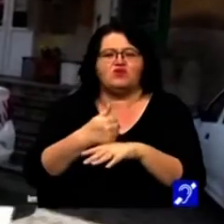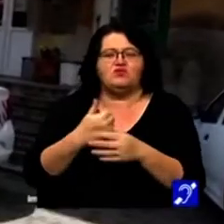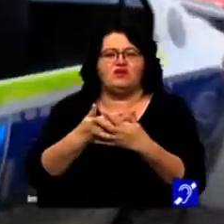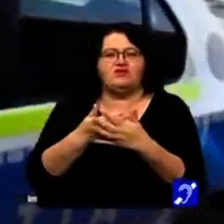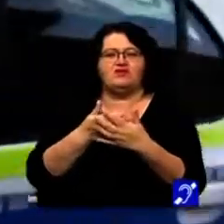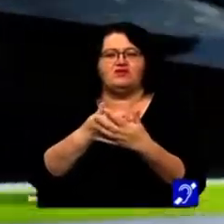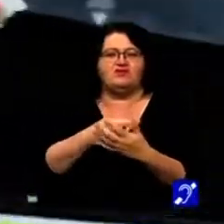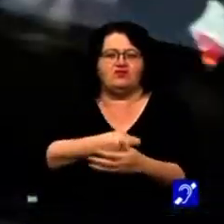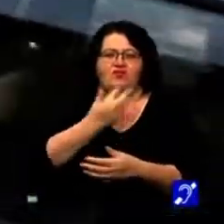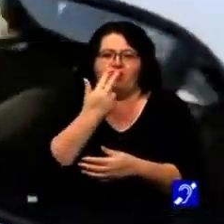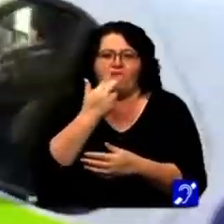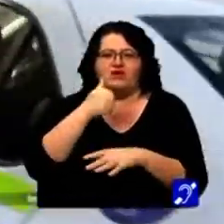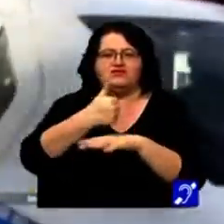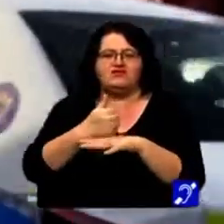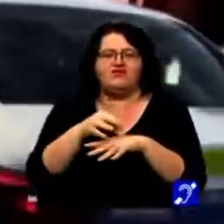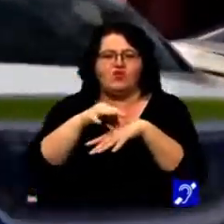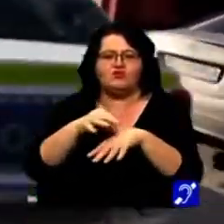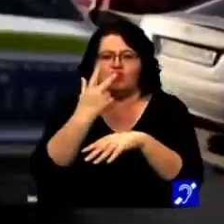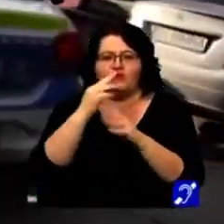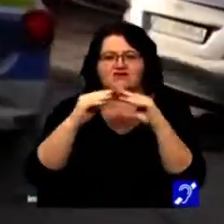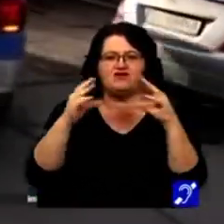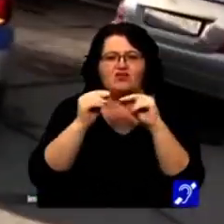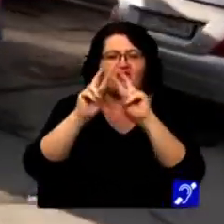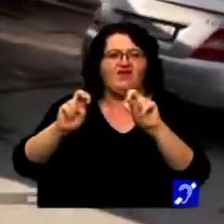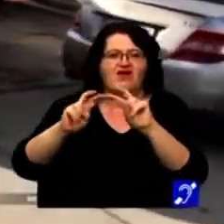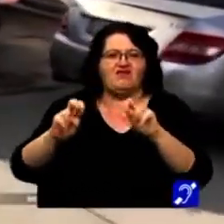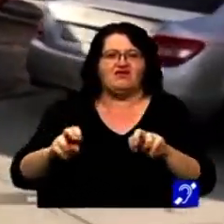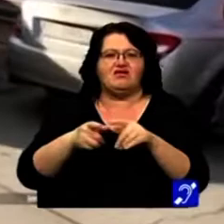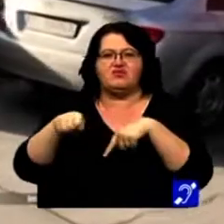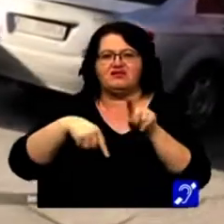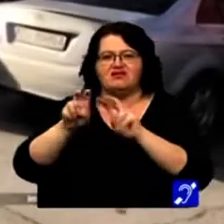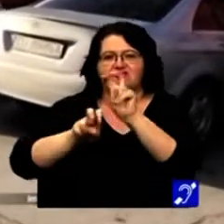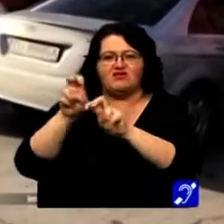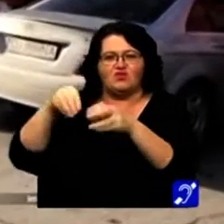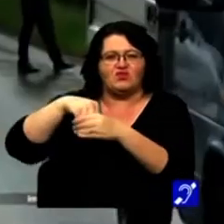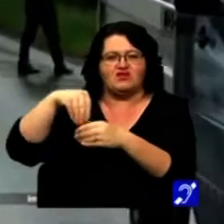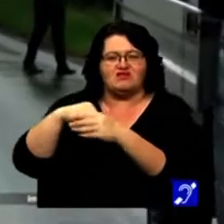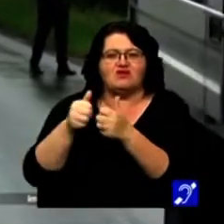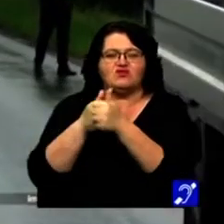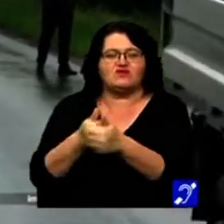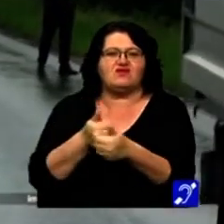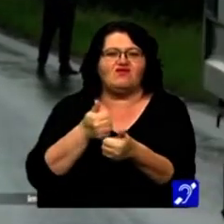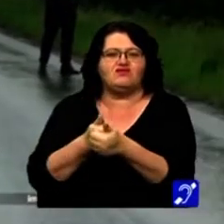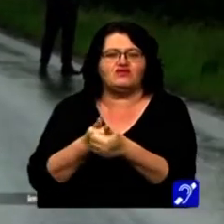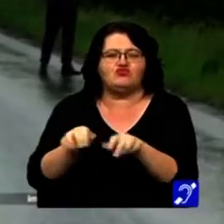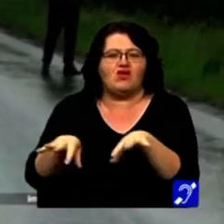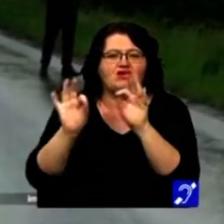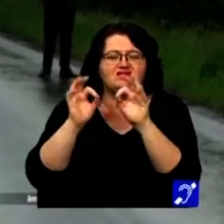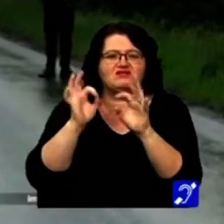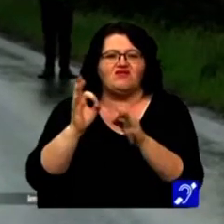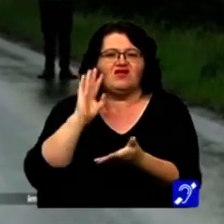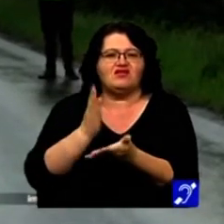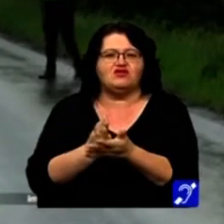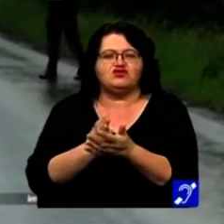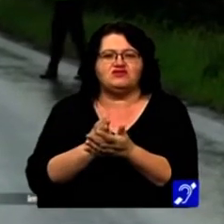IPJ Caras Severin, conducerea Poliției Române a dispus efectuarea de verificări prin direcția de control intern, urmând ca, în funcție de cele constatate, să fie